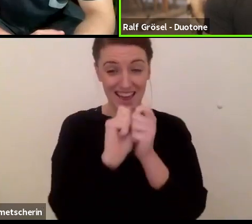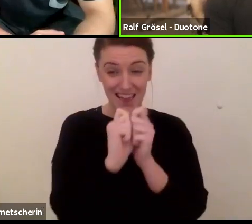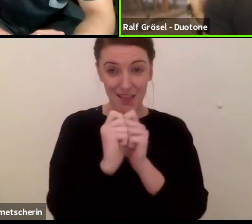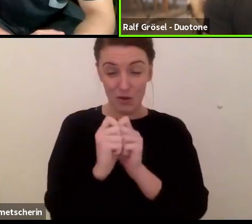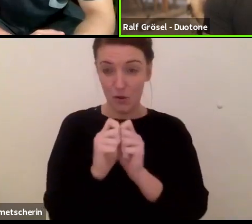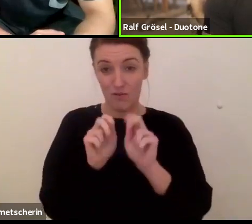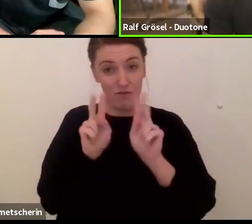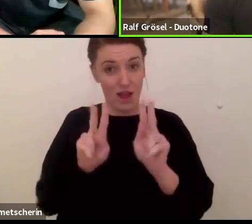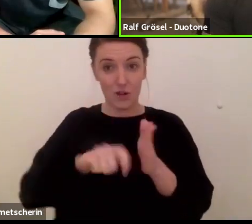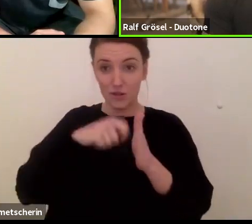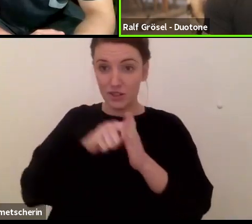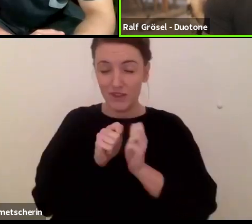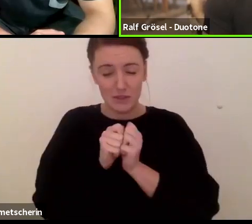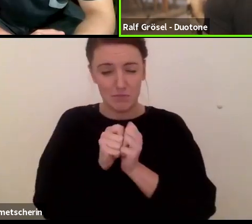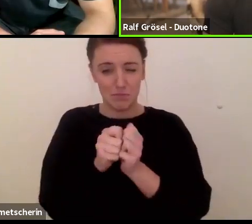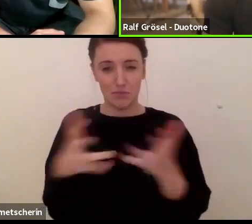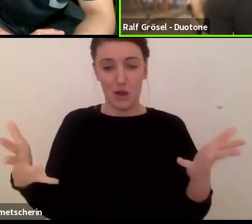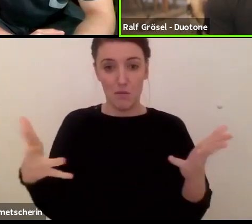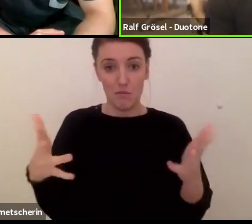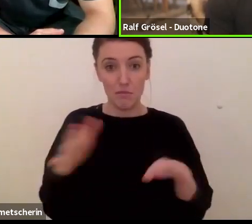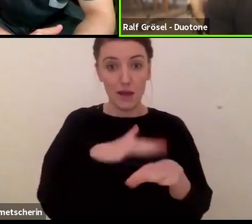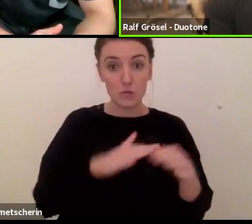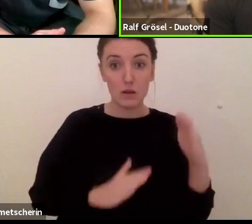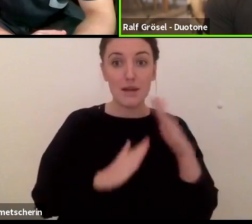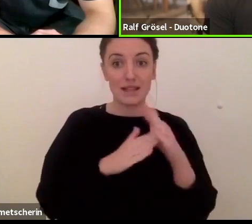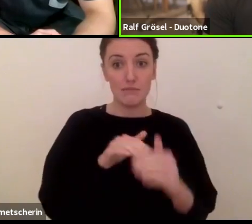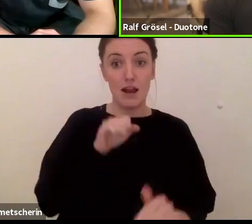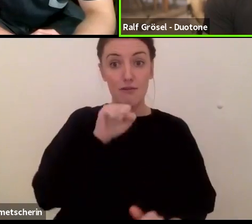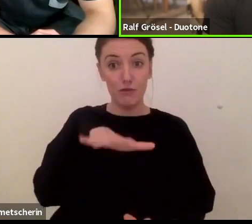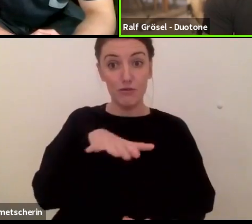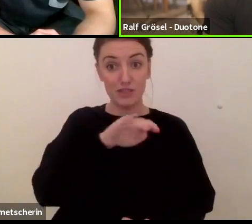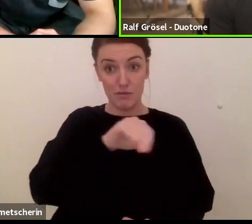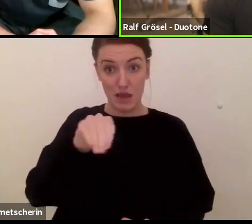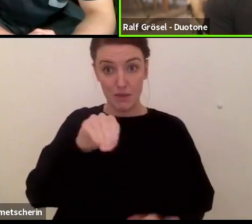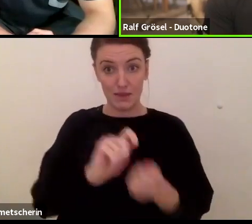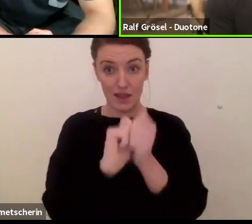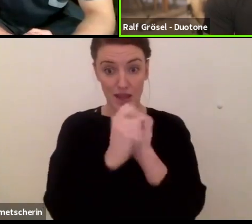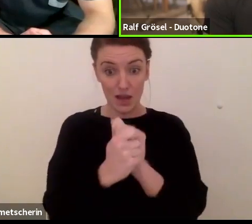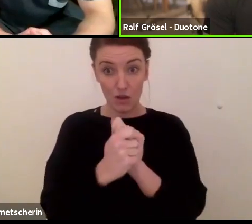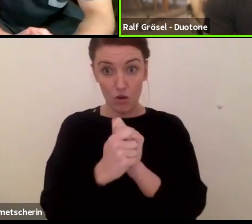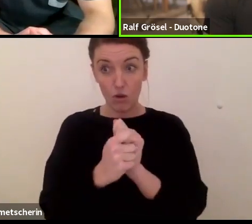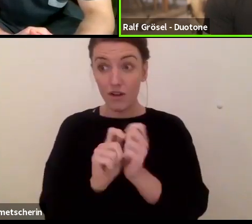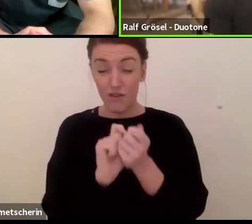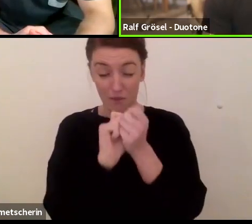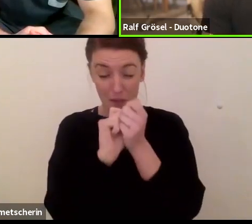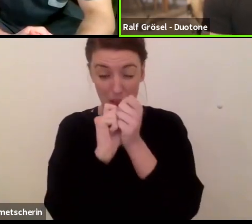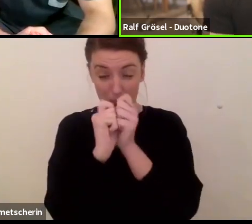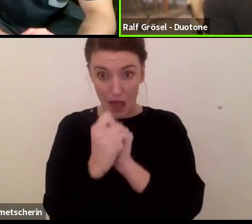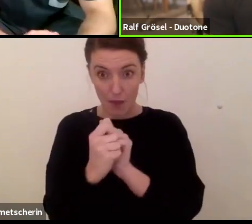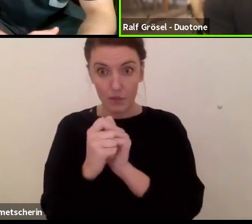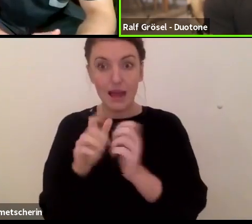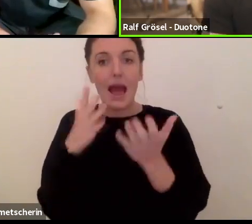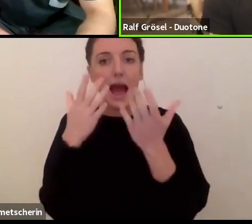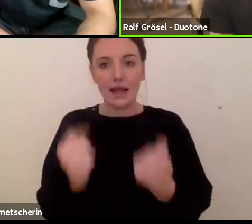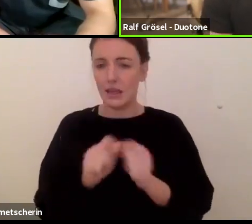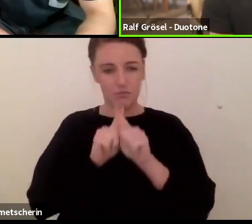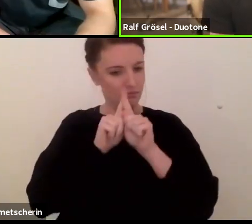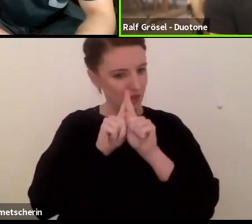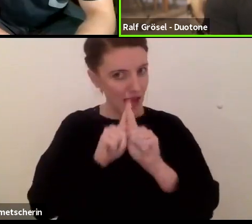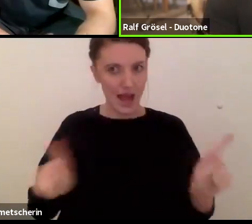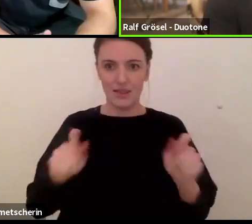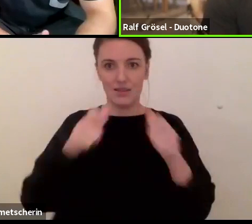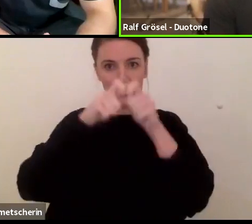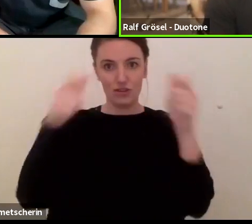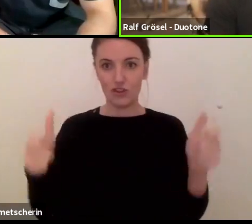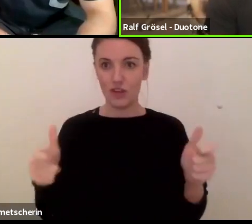Maximaländerung von 15 Millimetern, 1,5 Zentimetern, dann hast du einen komplett anderen Schirm. Also du würdest, wenn du das nicht wüsstest, würdest du nicht